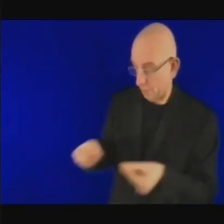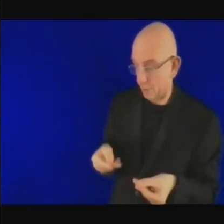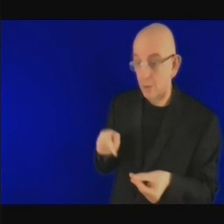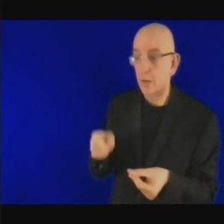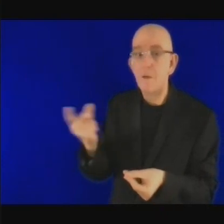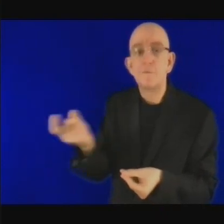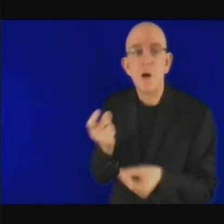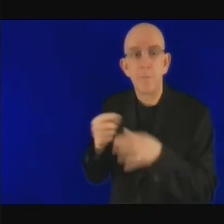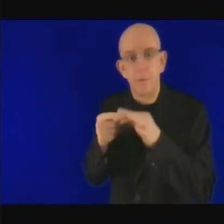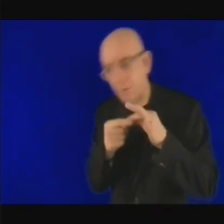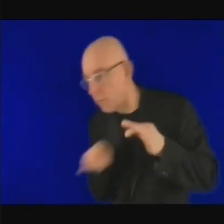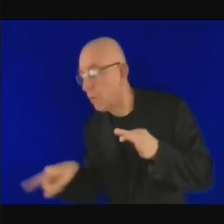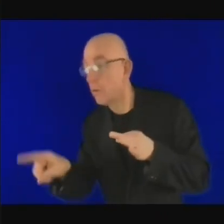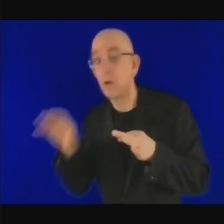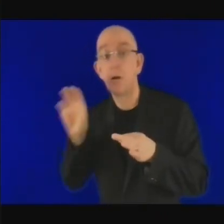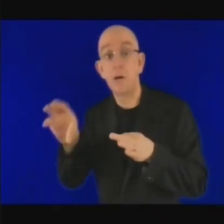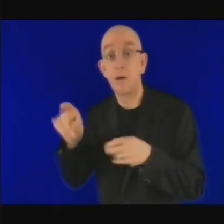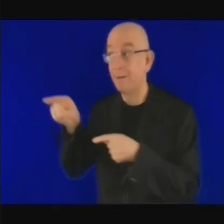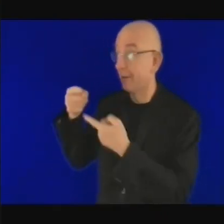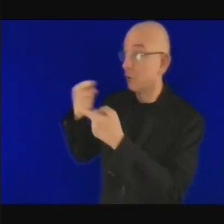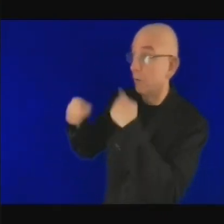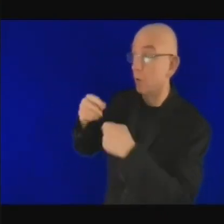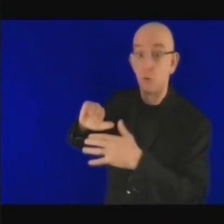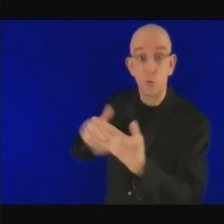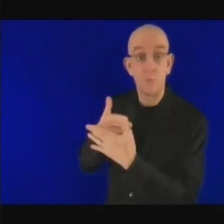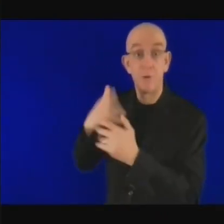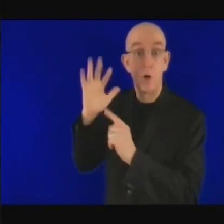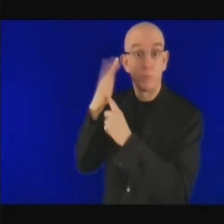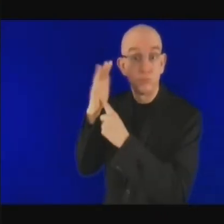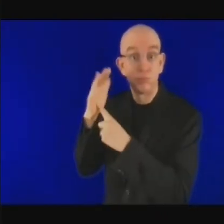donc il y beaucoup de priorités en concurrence